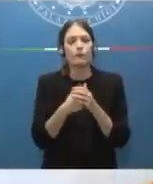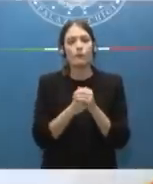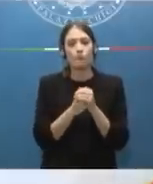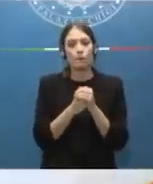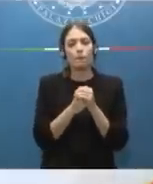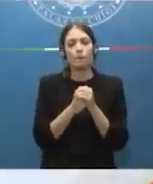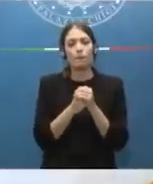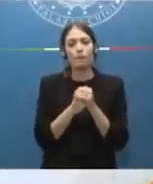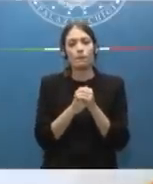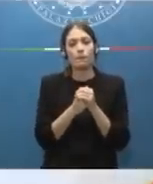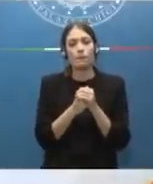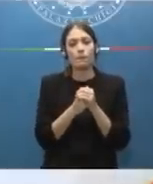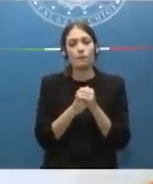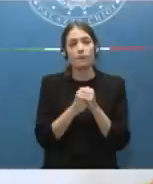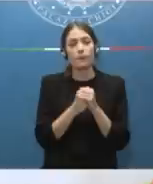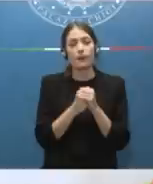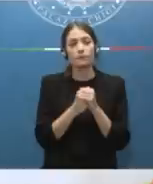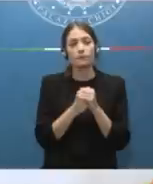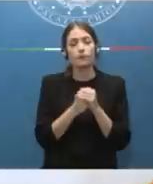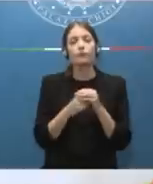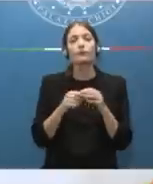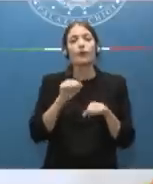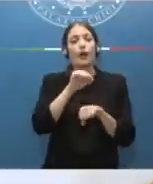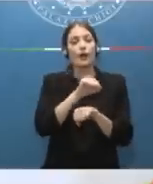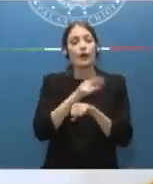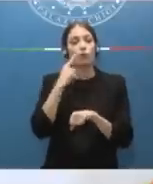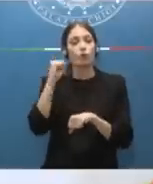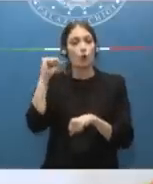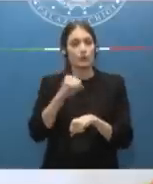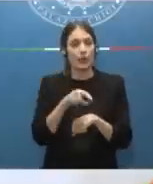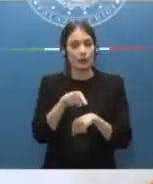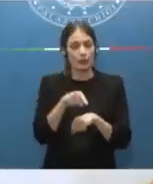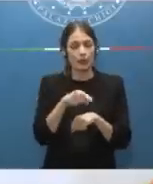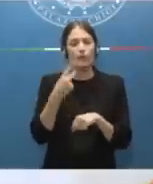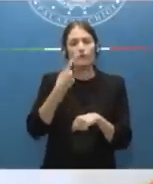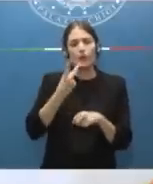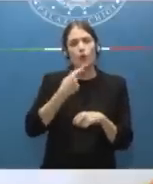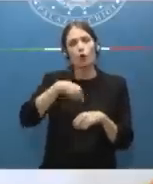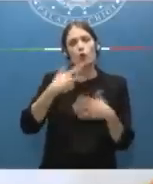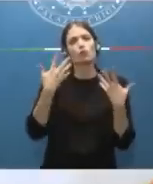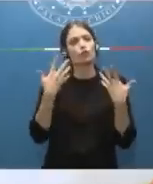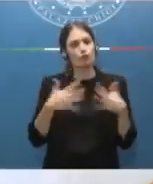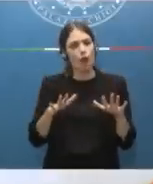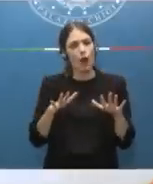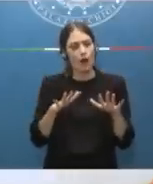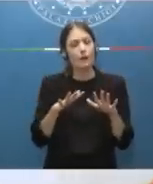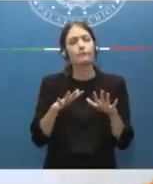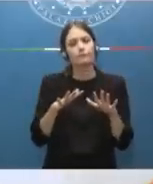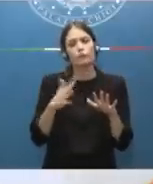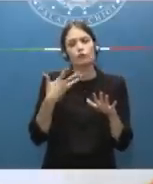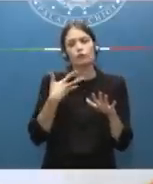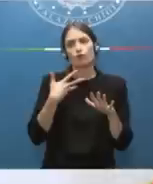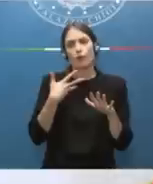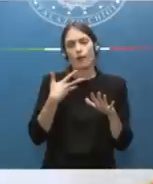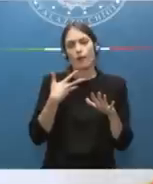stativo come è stato detto noi avevamo questa indicazione da